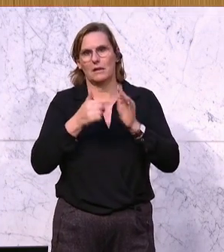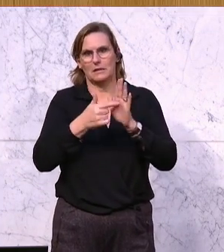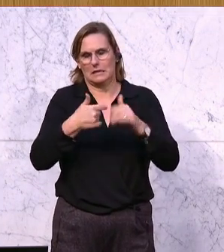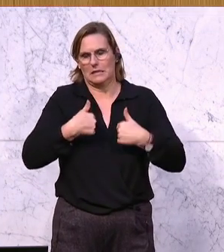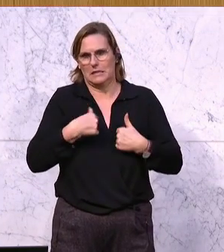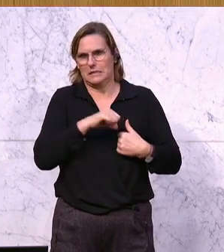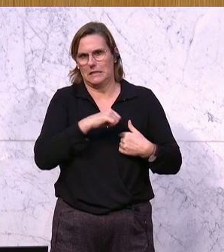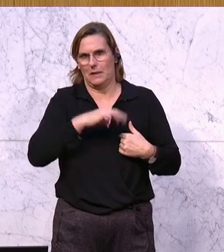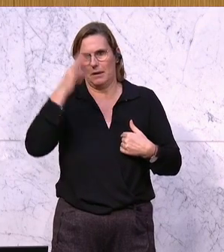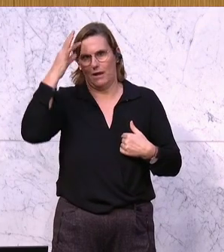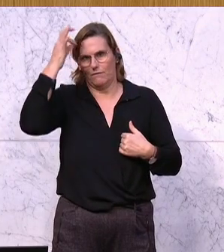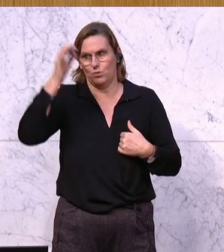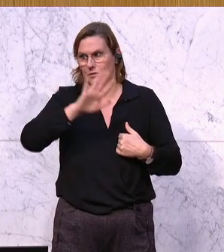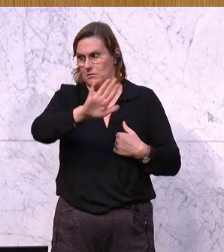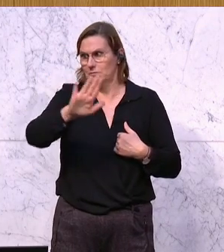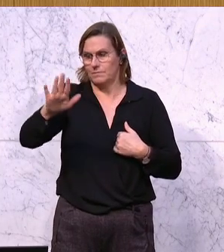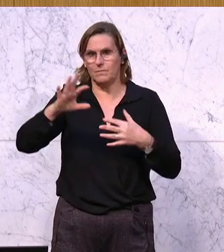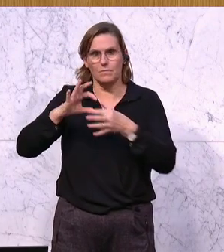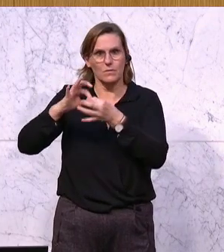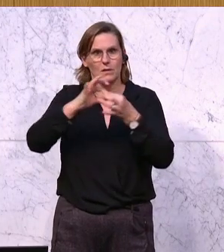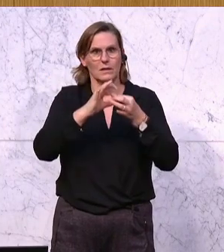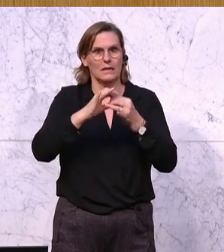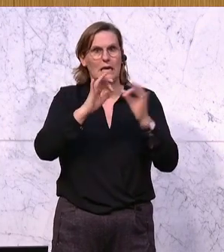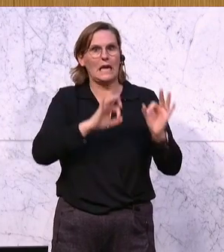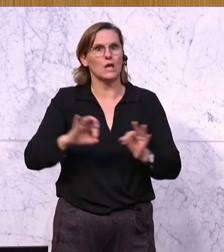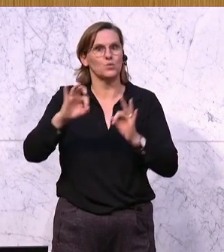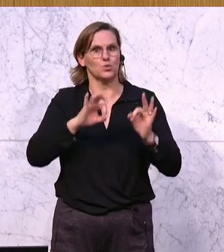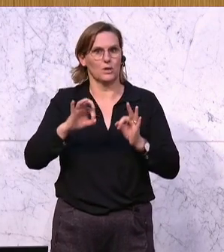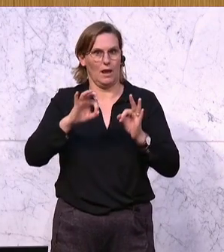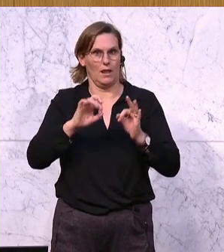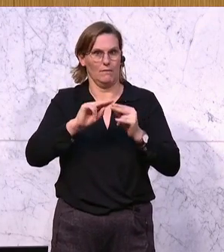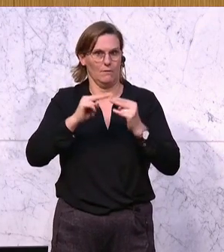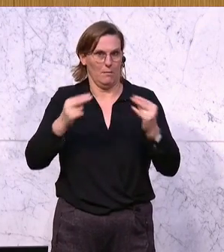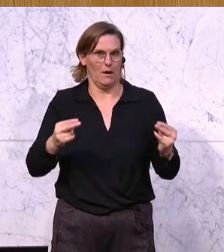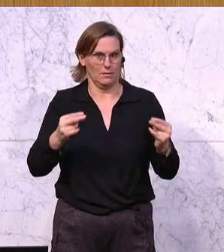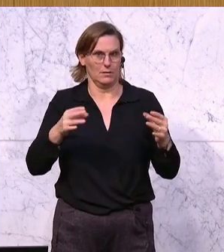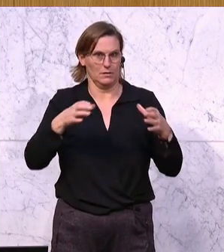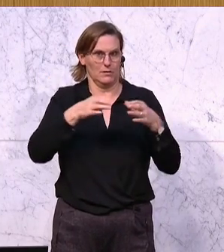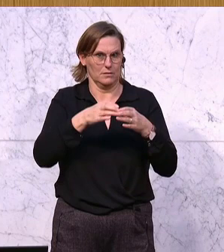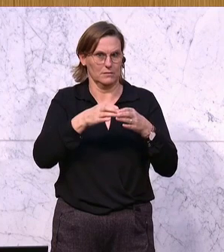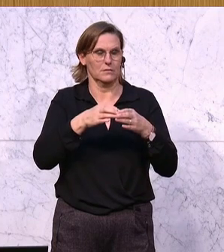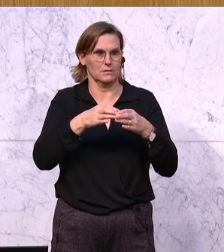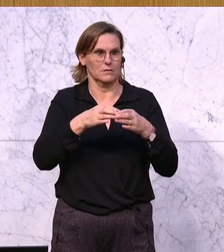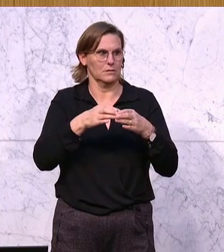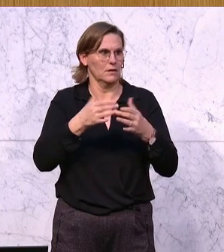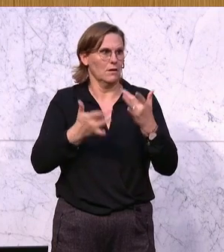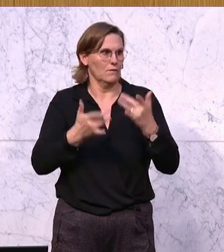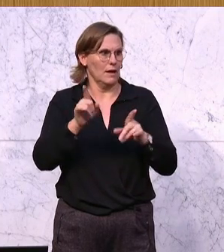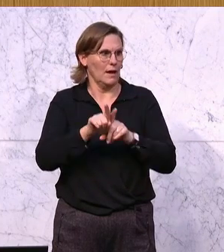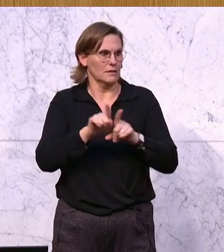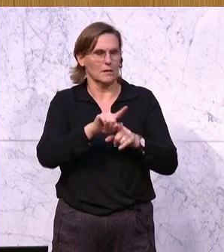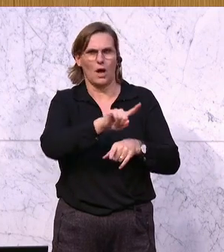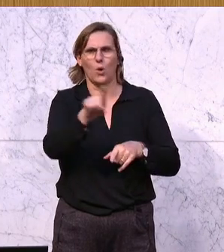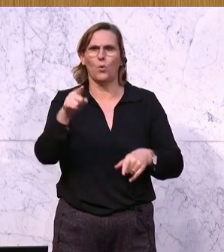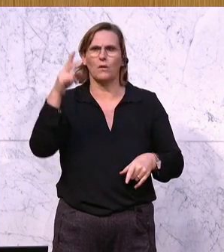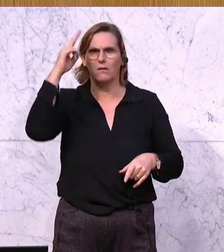stammen, sondern von Ihrer eigenen Organisation, der industriellen Vereinigung. Und das sind zwei wesentliche Punkte. Und Sie können vielleicht ein Privatdissimum mit der